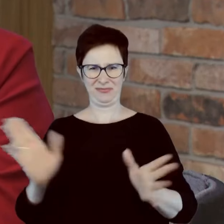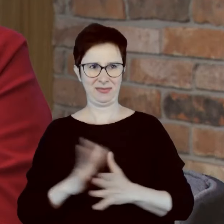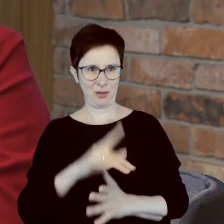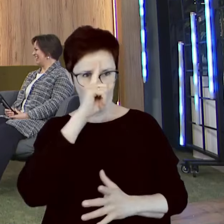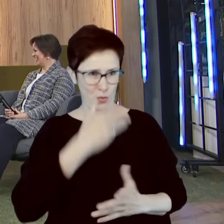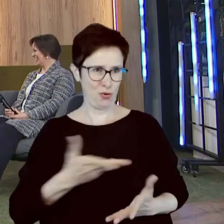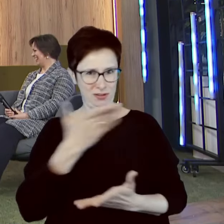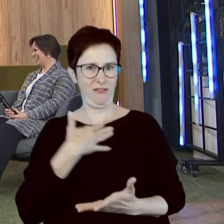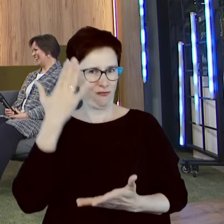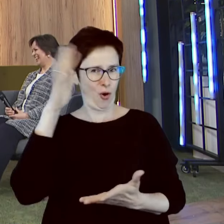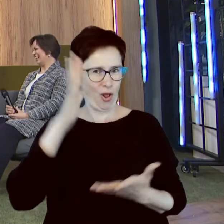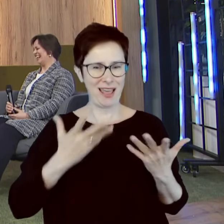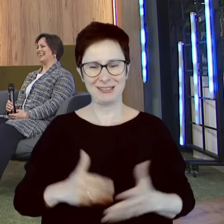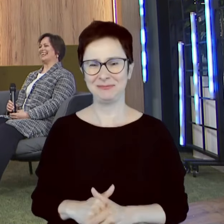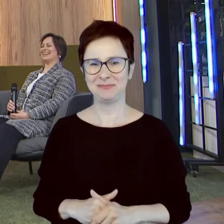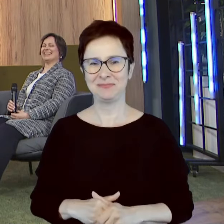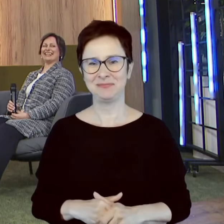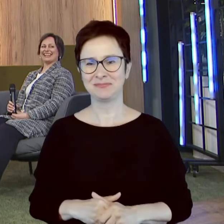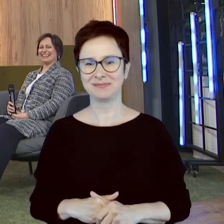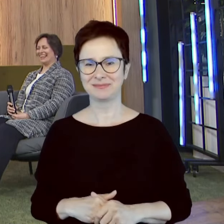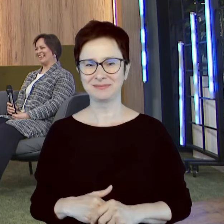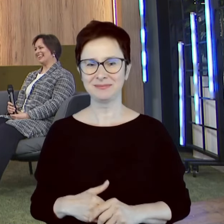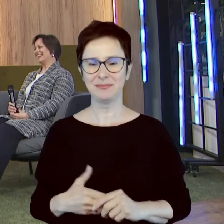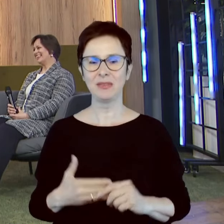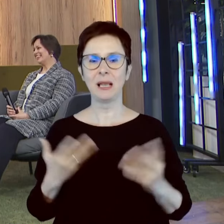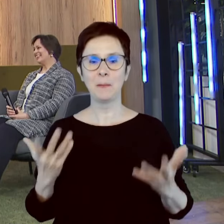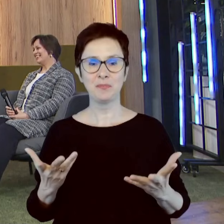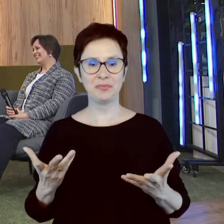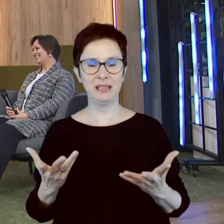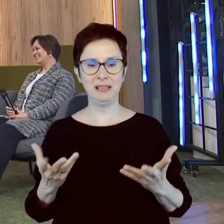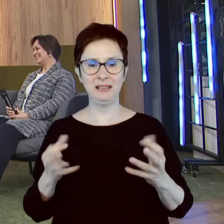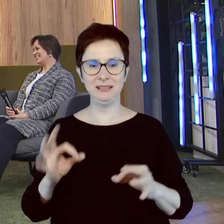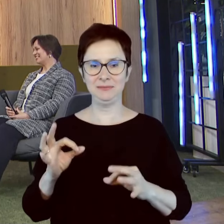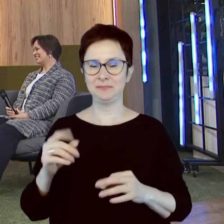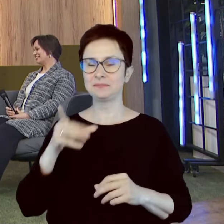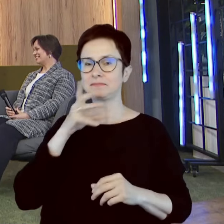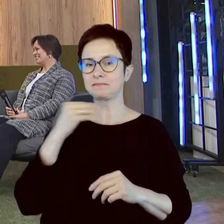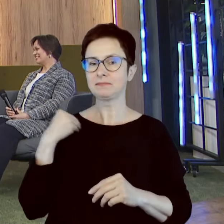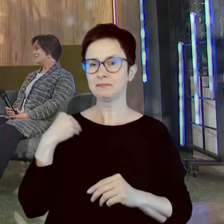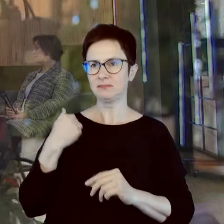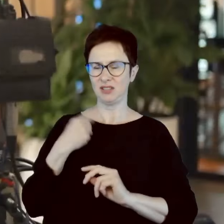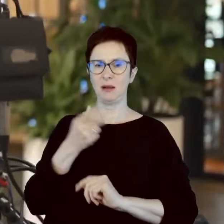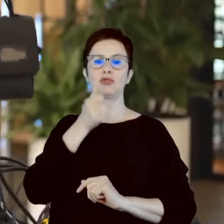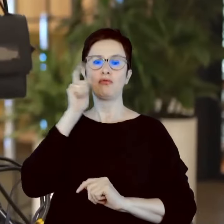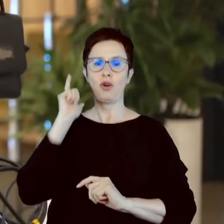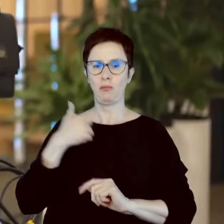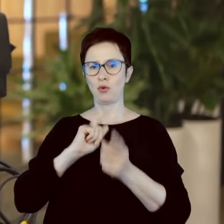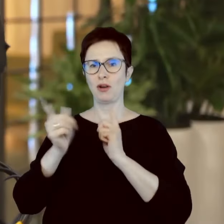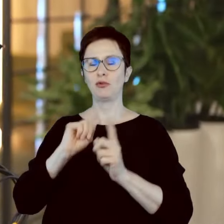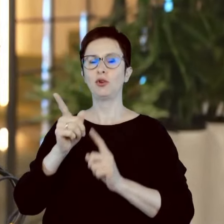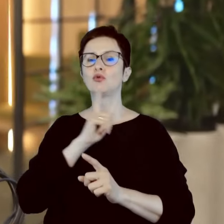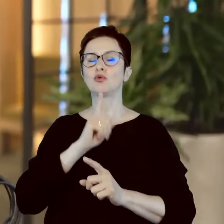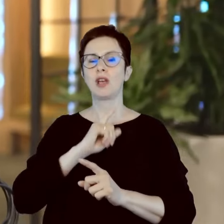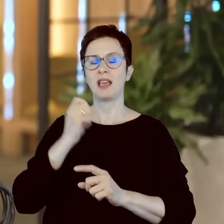Szarański, sprawca tego całego, szef tego całego zamieszania mi się skontrobał, bo ja powiedziałem, że dwa dni temu rozmawiałem ze sztuczną inteligencją z czatem GPT o